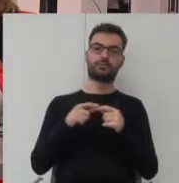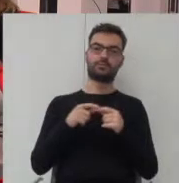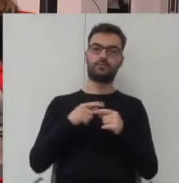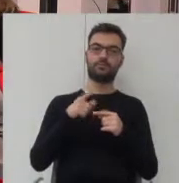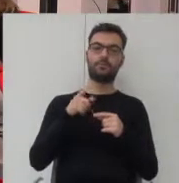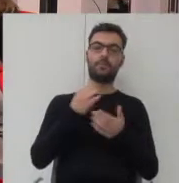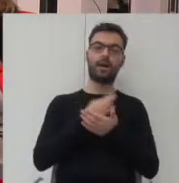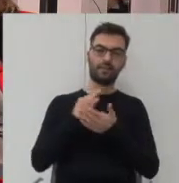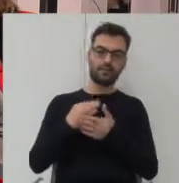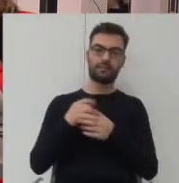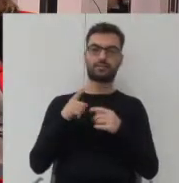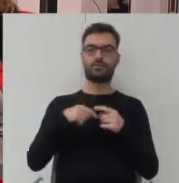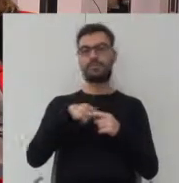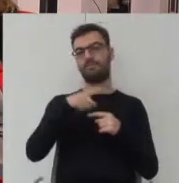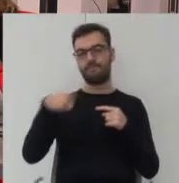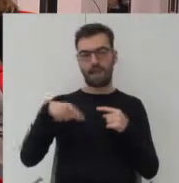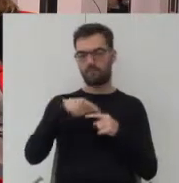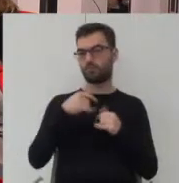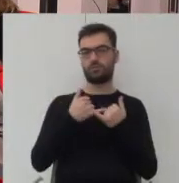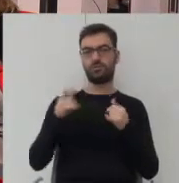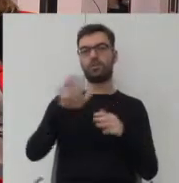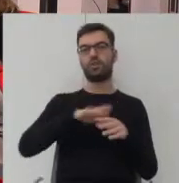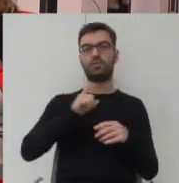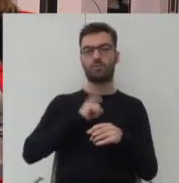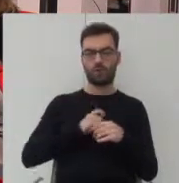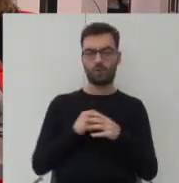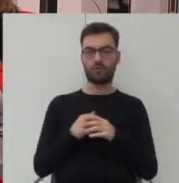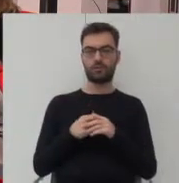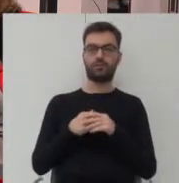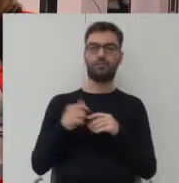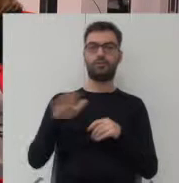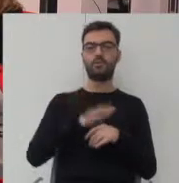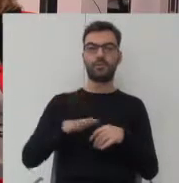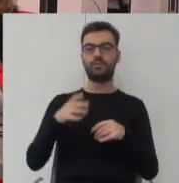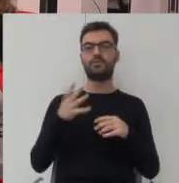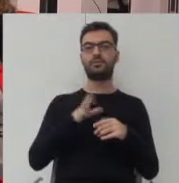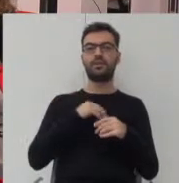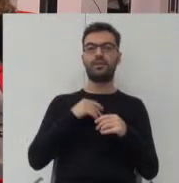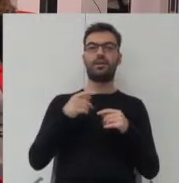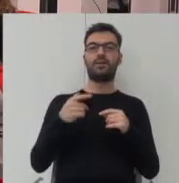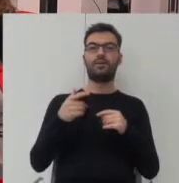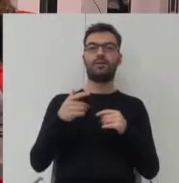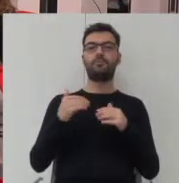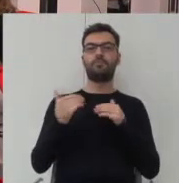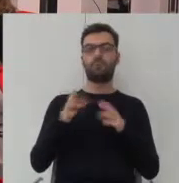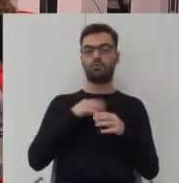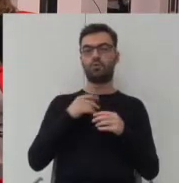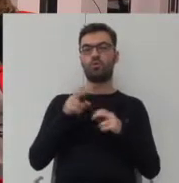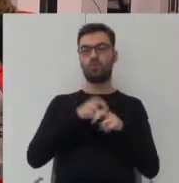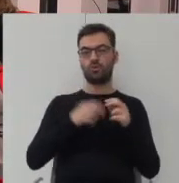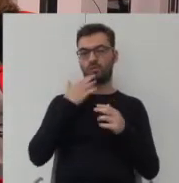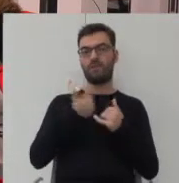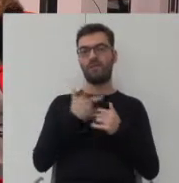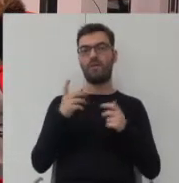parkingi, wszelkie przestrzenie biurowe, takie miejsca, które powiedzmy właśnie mogą przyswoić ten ruch dzięki wielofunkcyjności. Też tutaj mamy